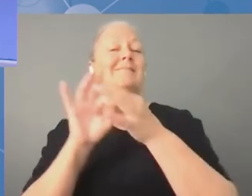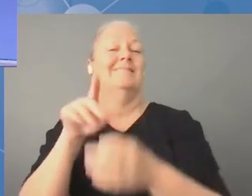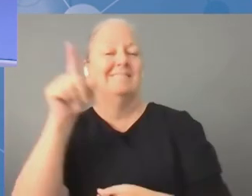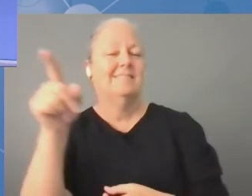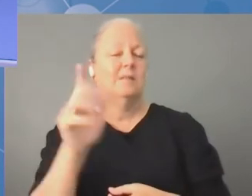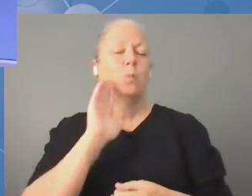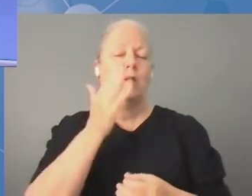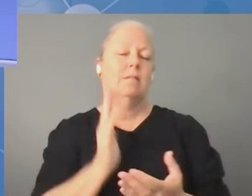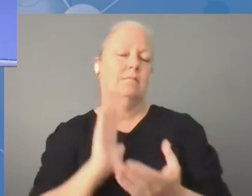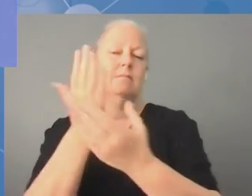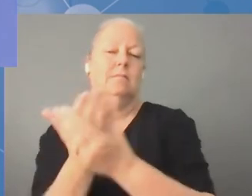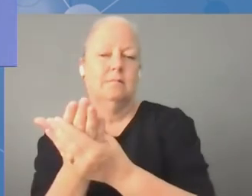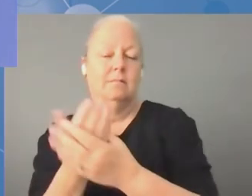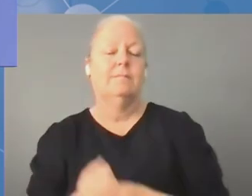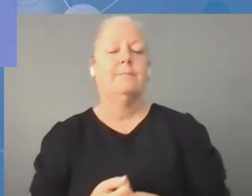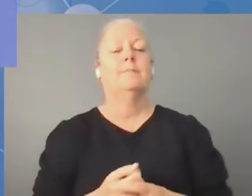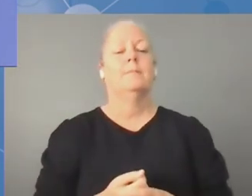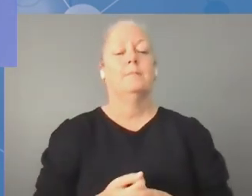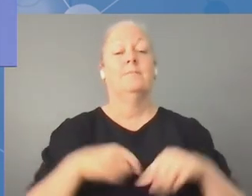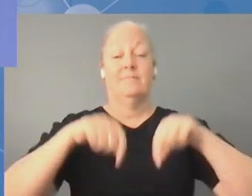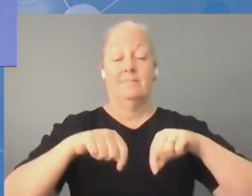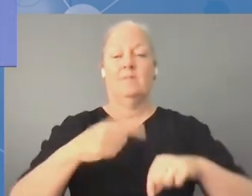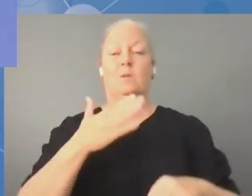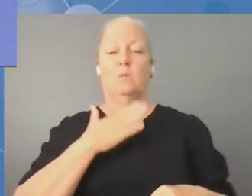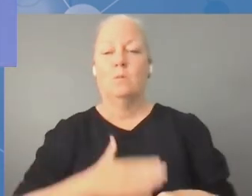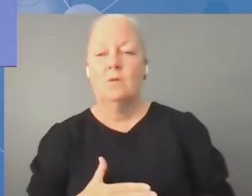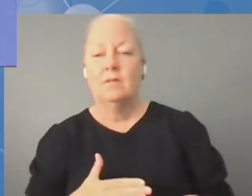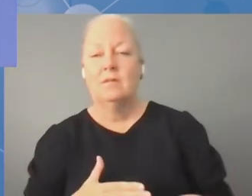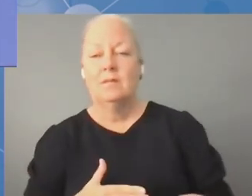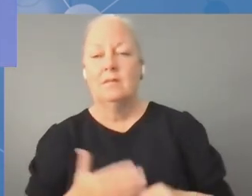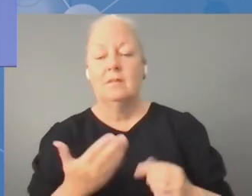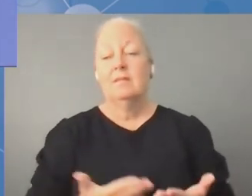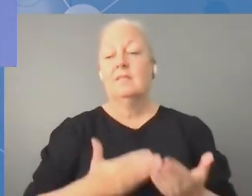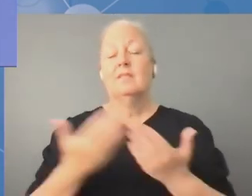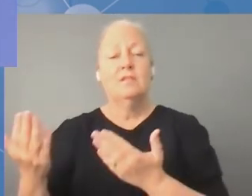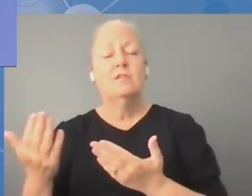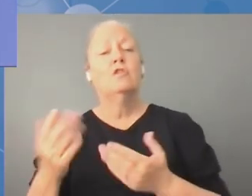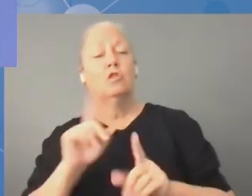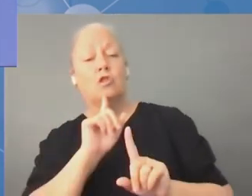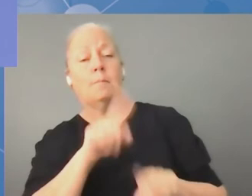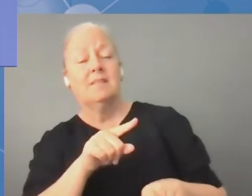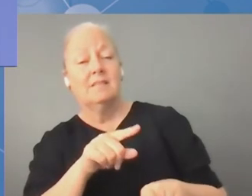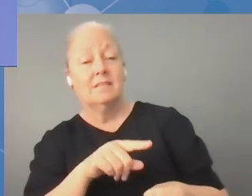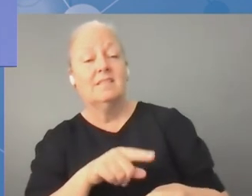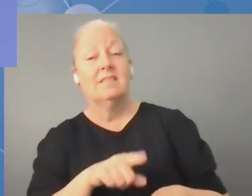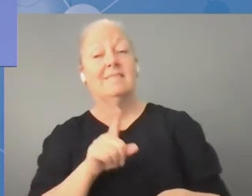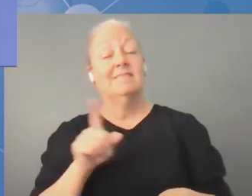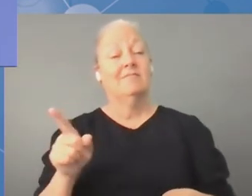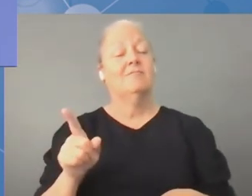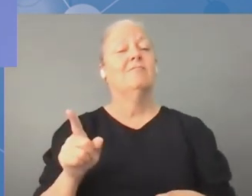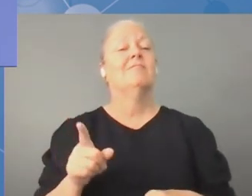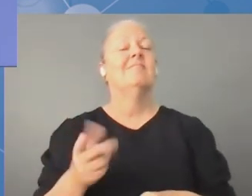uwzględnione w sprawozdaniach. Bardzo dziękuję. I teraz przejdziemy do komentarzy